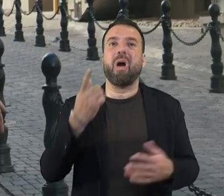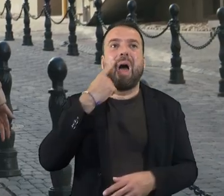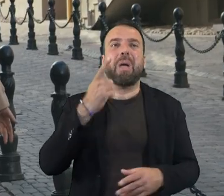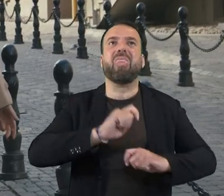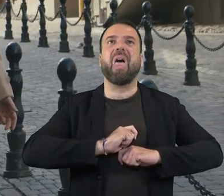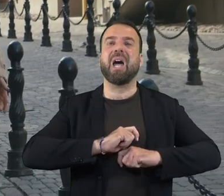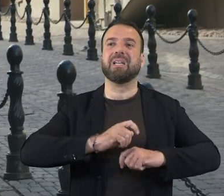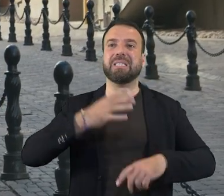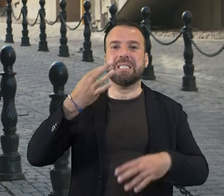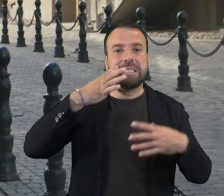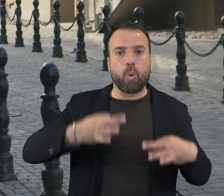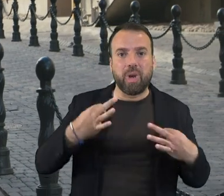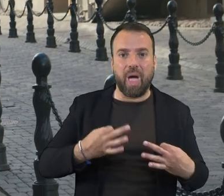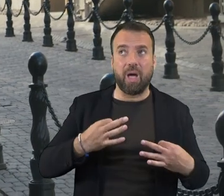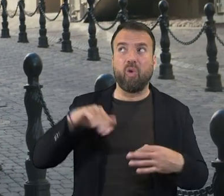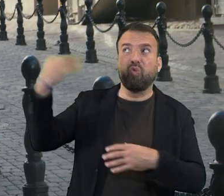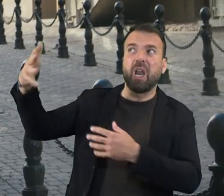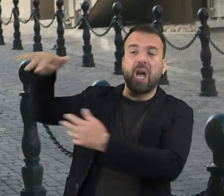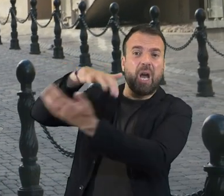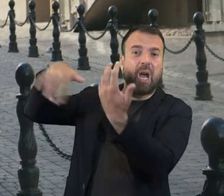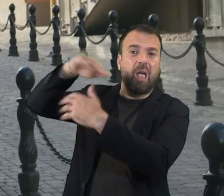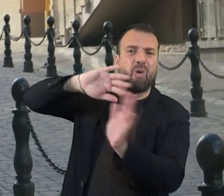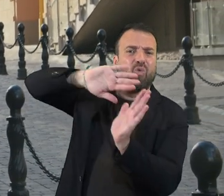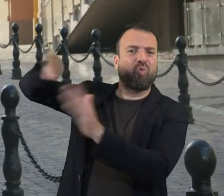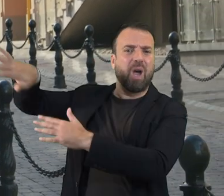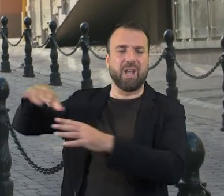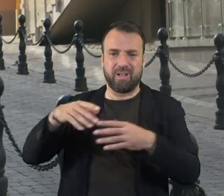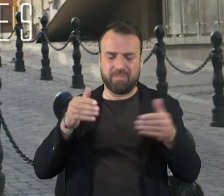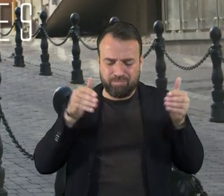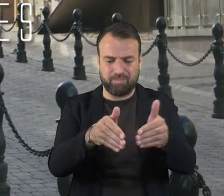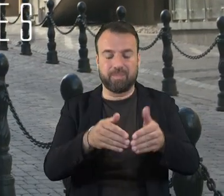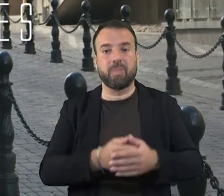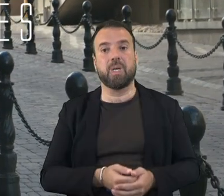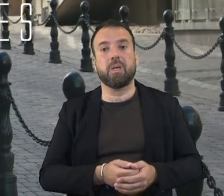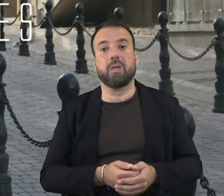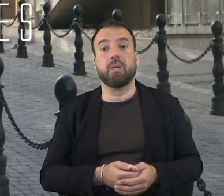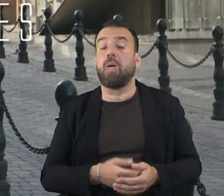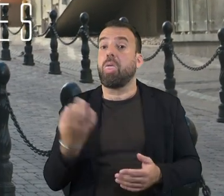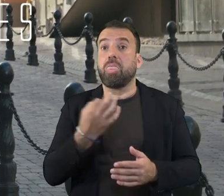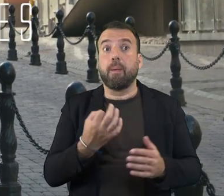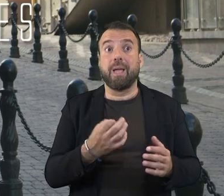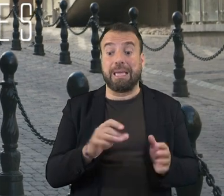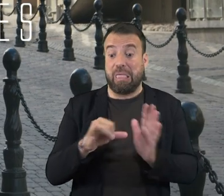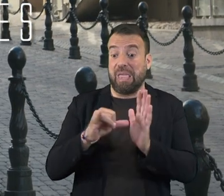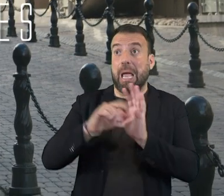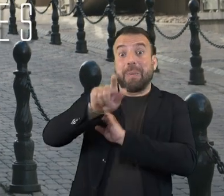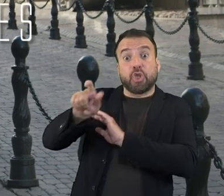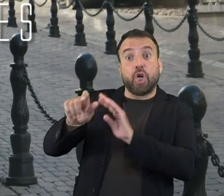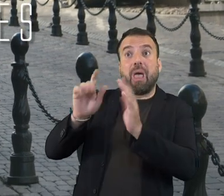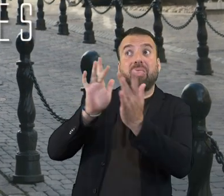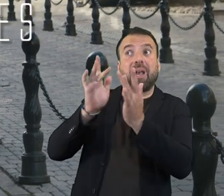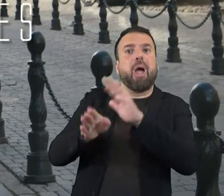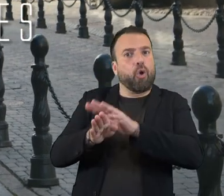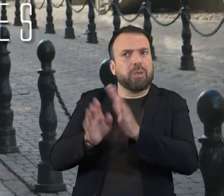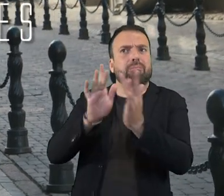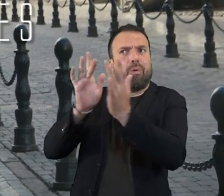nostra vida personal. Ens dóna seguretat davant del caos extern. Manteniu el contacte amb les persones més properes del vostre entorn,